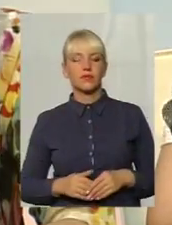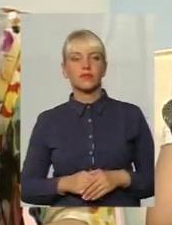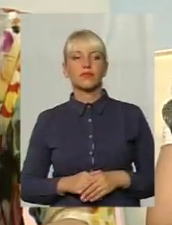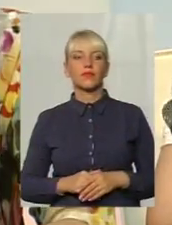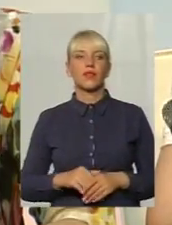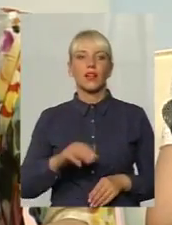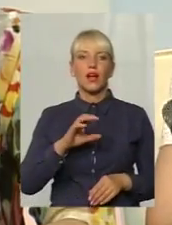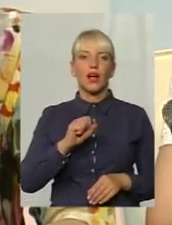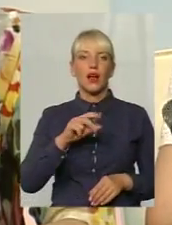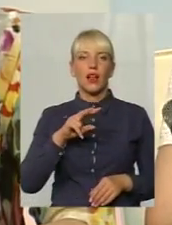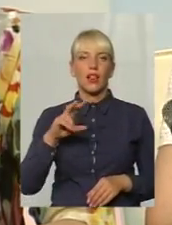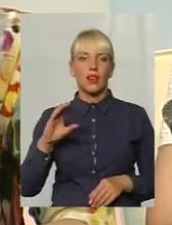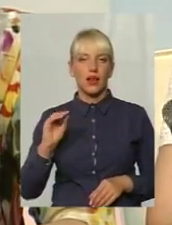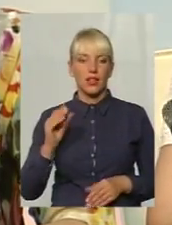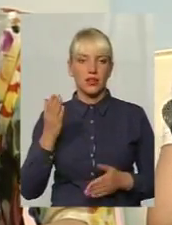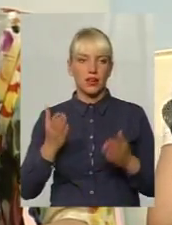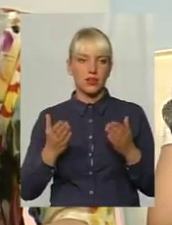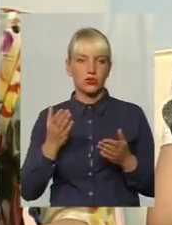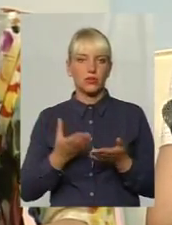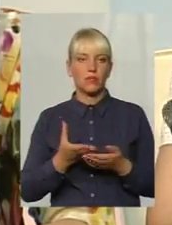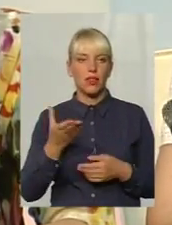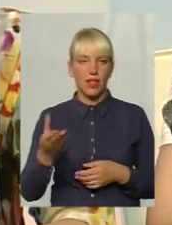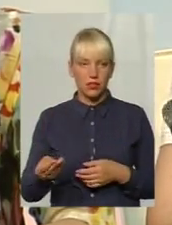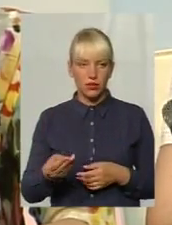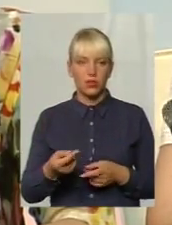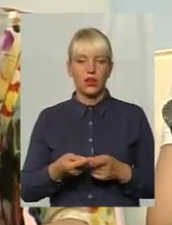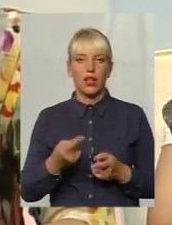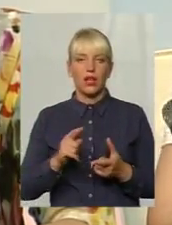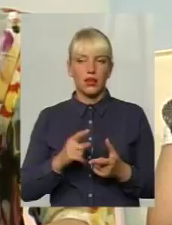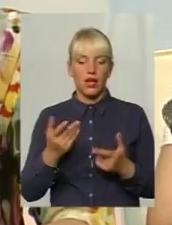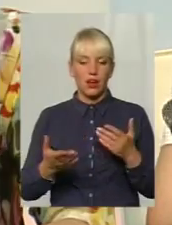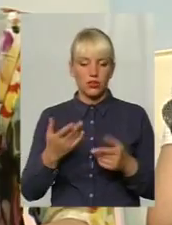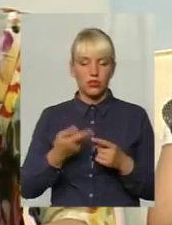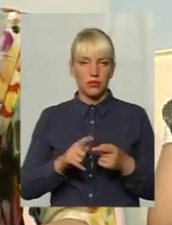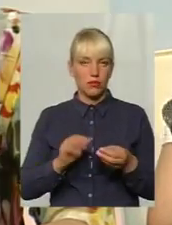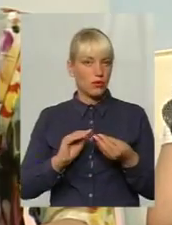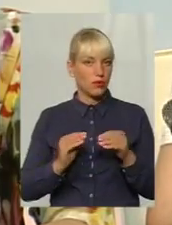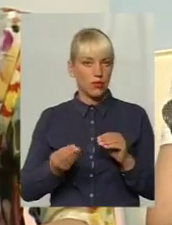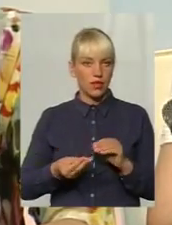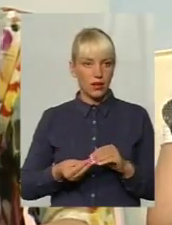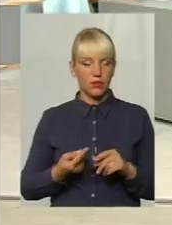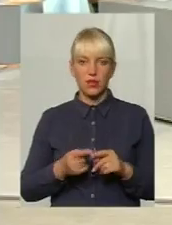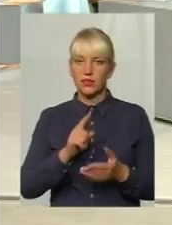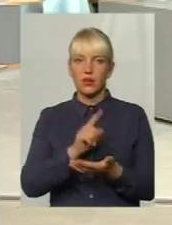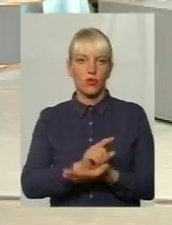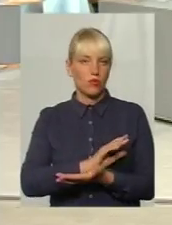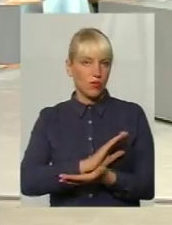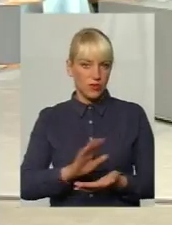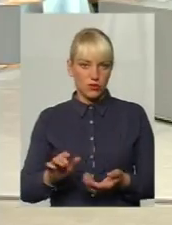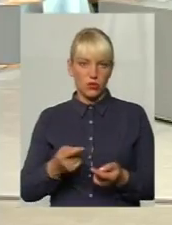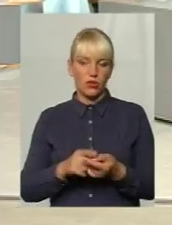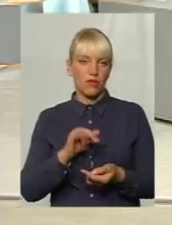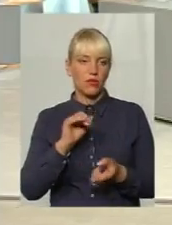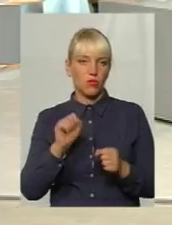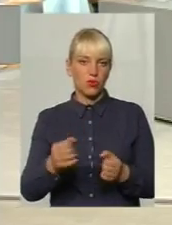плані. Але, якщо платно пацієнті це проблематично, то це не є обов'язковим. Тому вона може